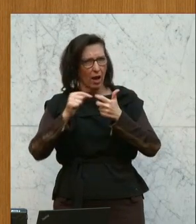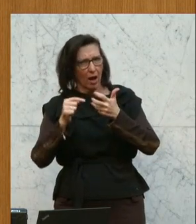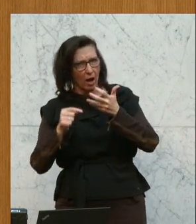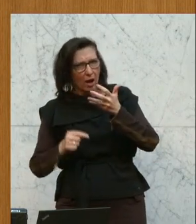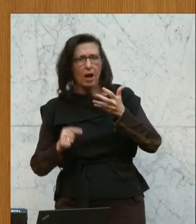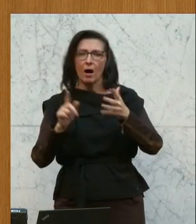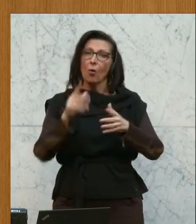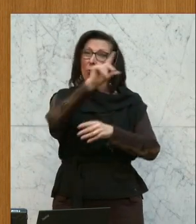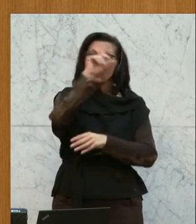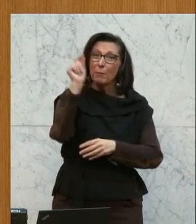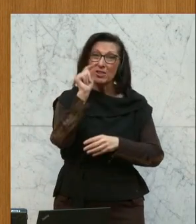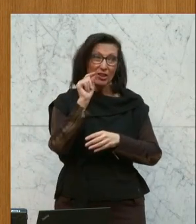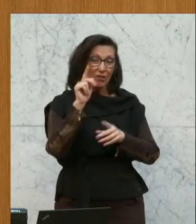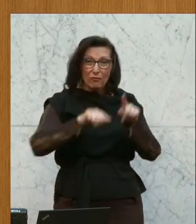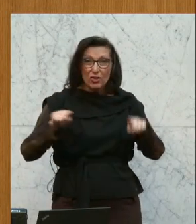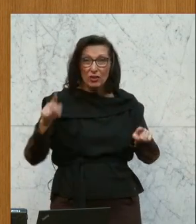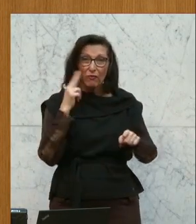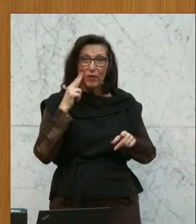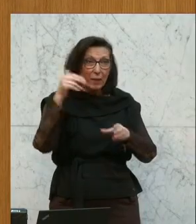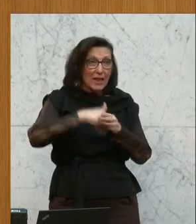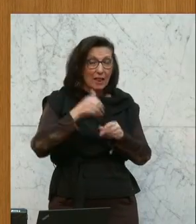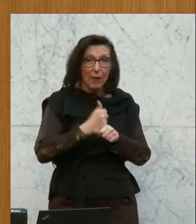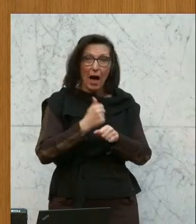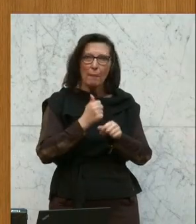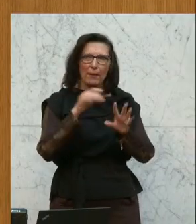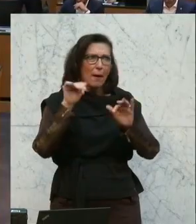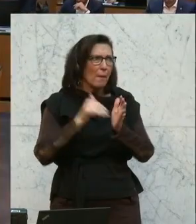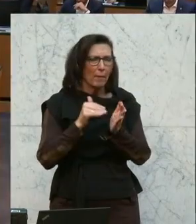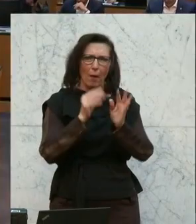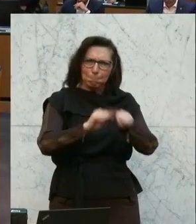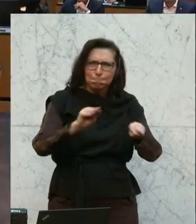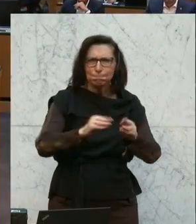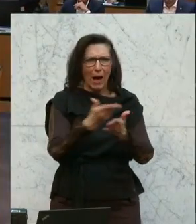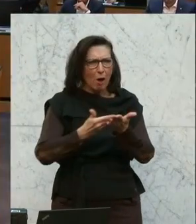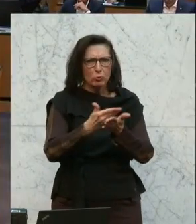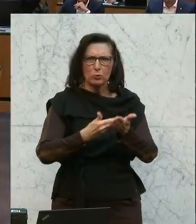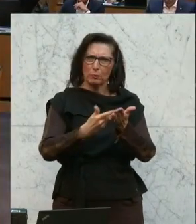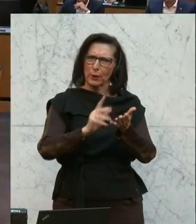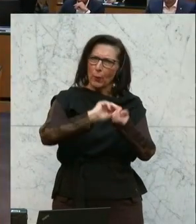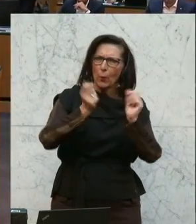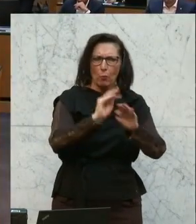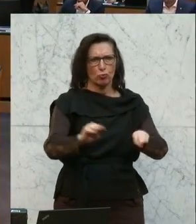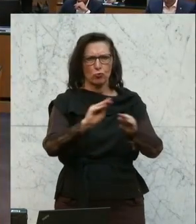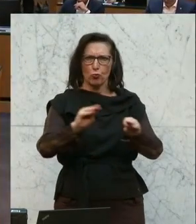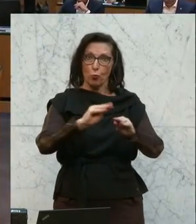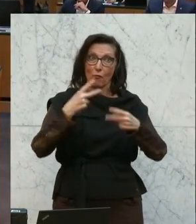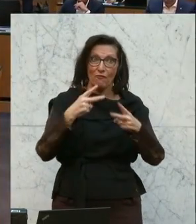Menschen, die in den Betrieben arbeiten, dabei haben, indem wir sie ausbilden, indem wir sie umschulen, indem wir sie weiterbilden, in guten